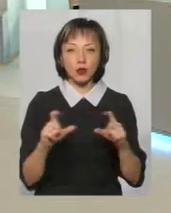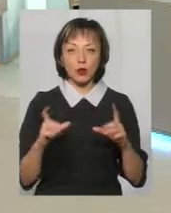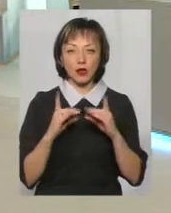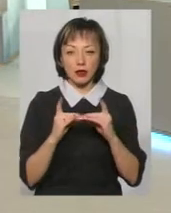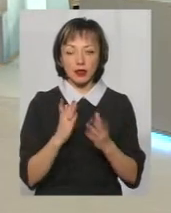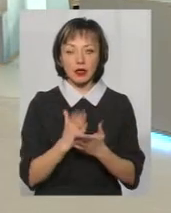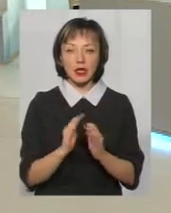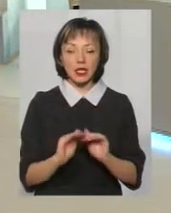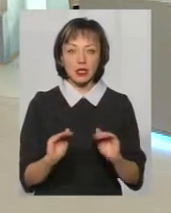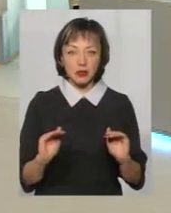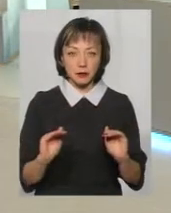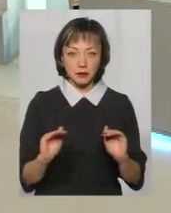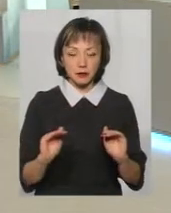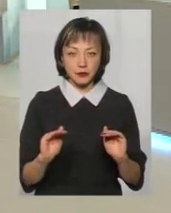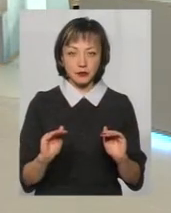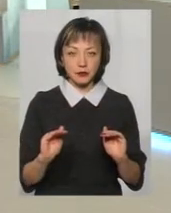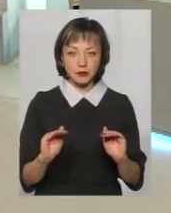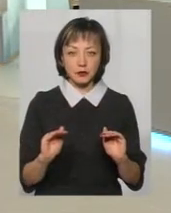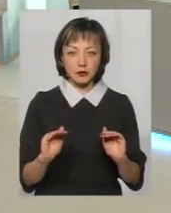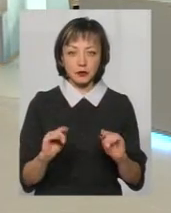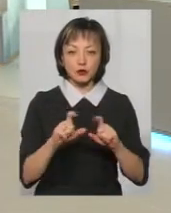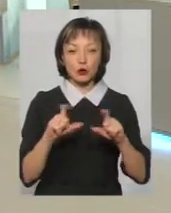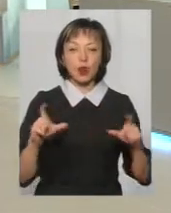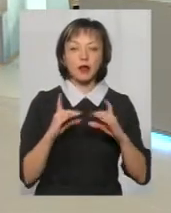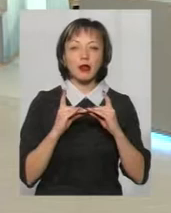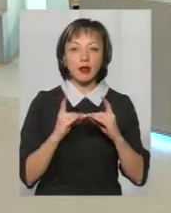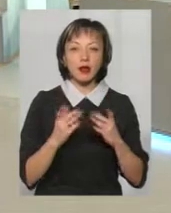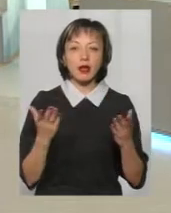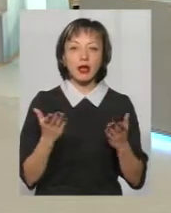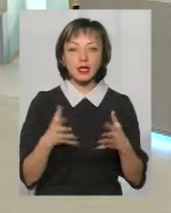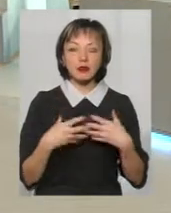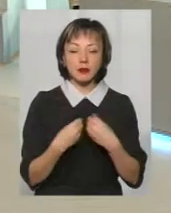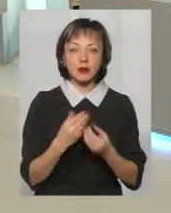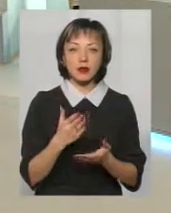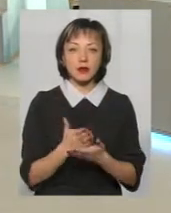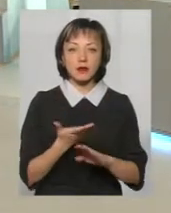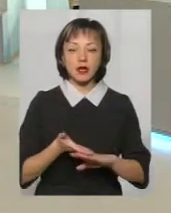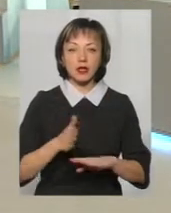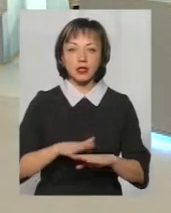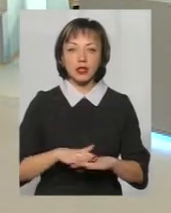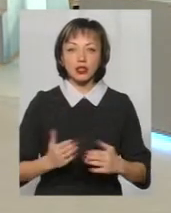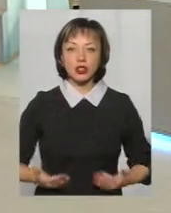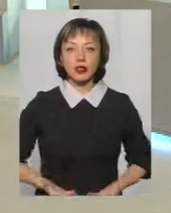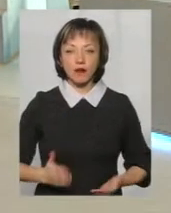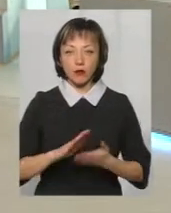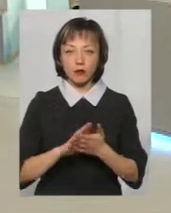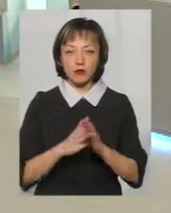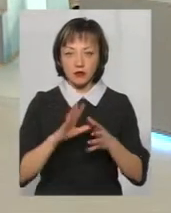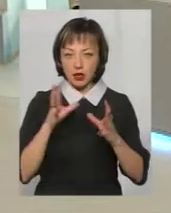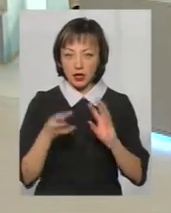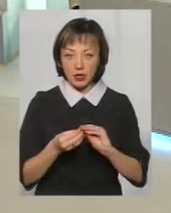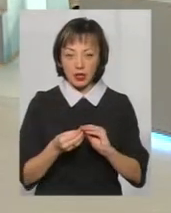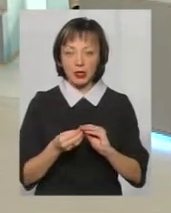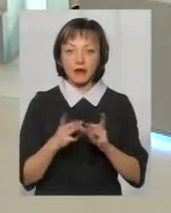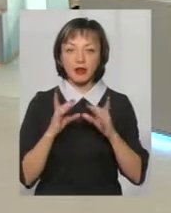В нас є діти в школах-інтернатах, це ті діти, які з родин, які знаходяться в складних життєвих обставинах. Тобто взагалі, що в